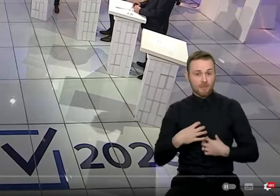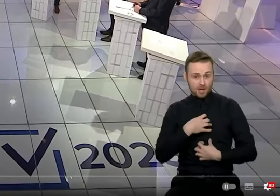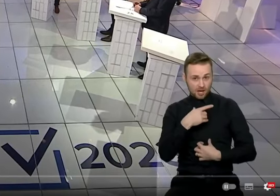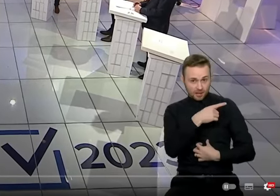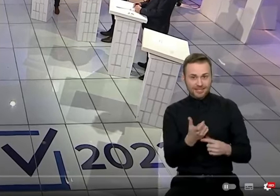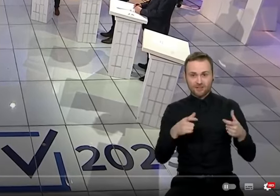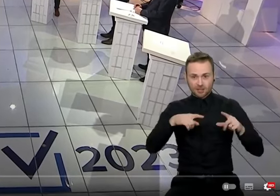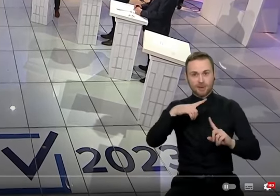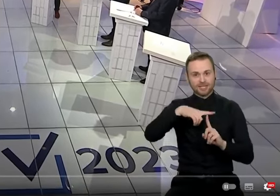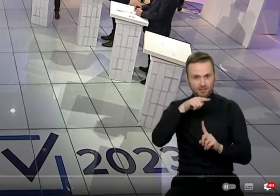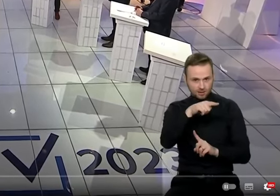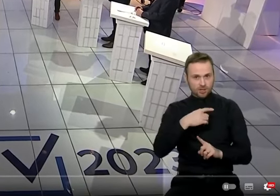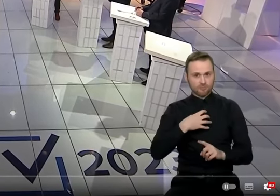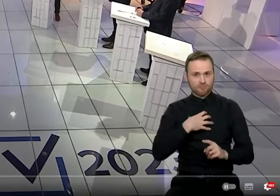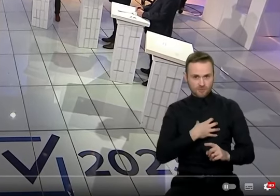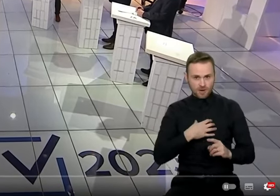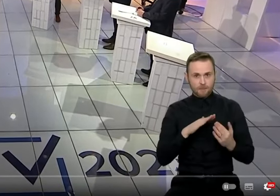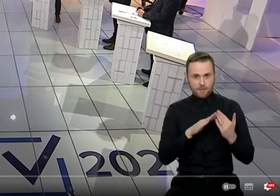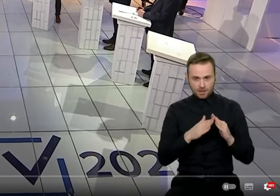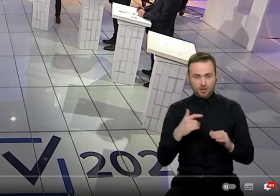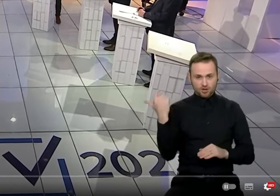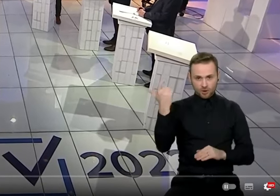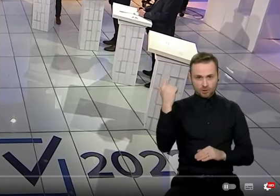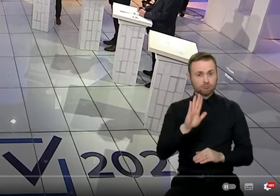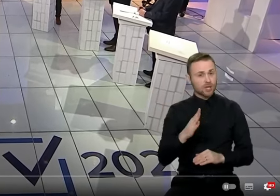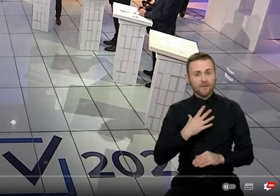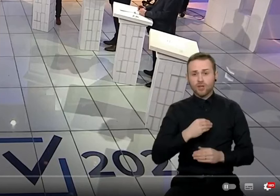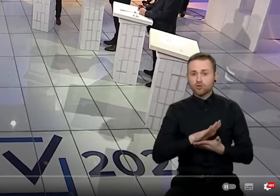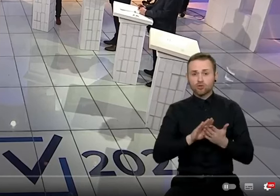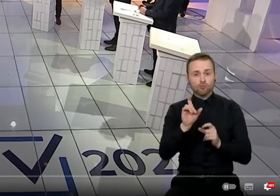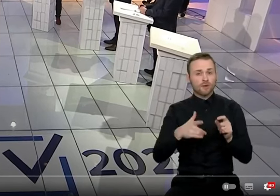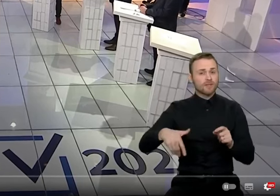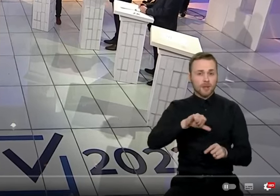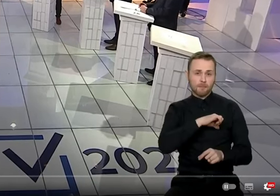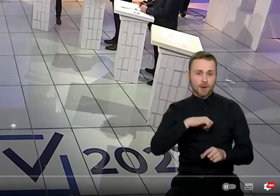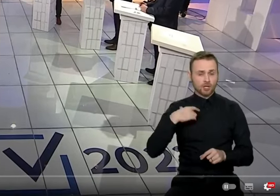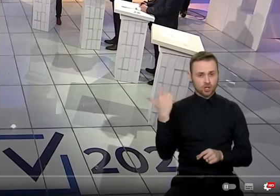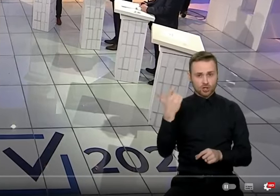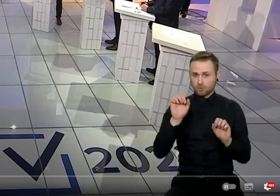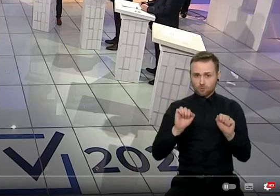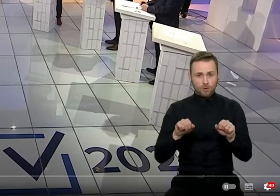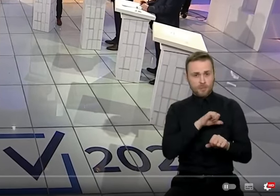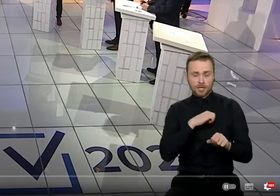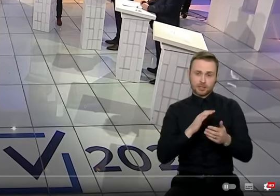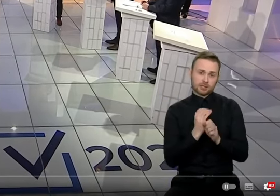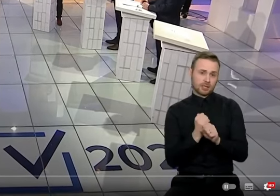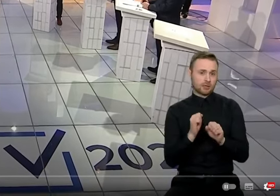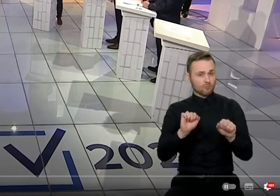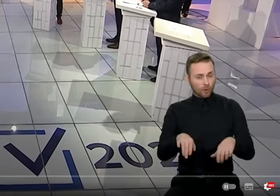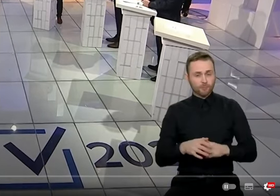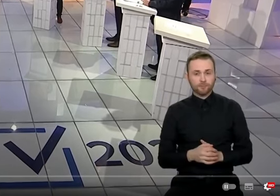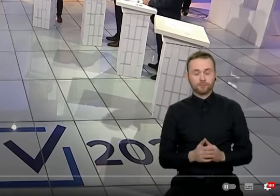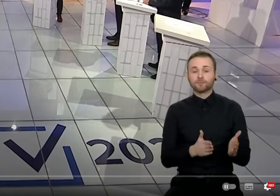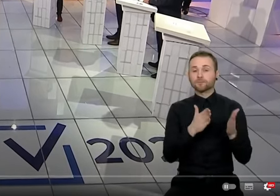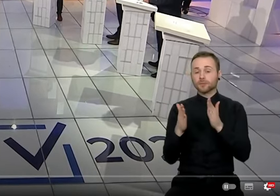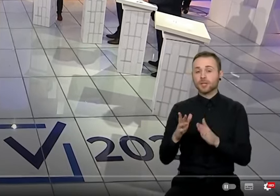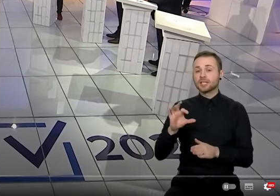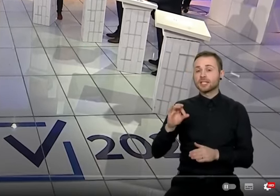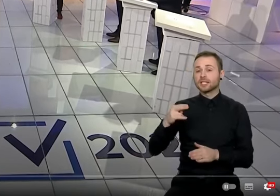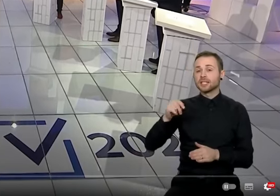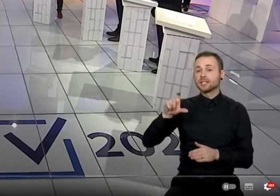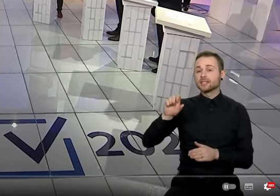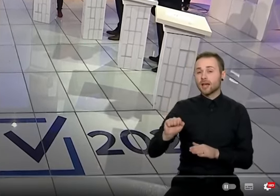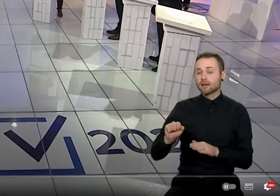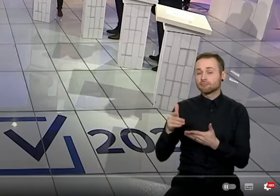valdybės taryba yra miesto šeimininkai. Vilniečiai yra miesto šeimininkai ir jie gali prisidėti užtikrinant miesto saugumą. Ačiū. Toliau, Vytautasinys, aprašau.